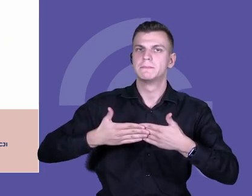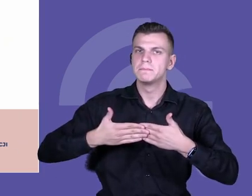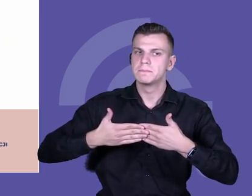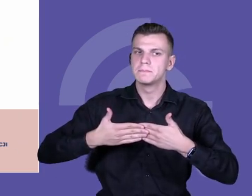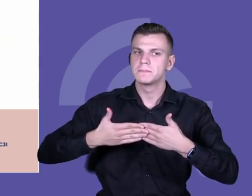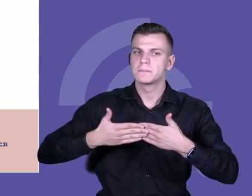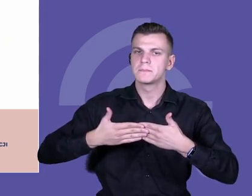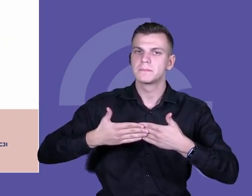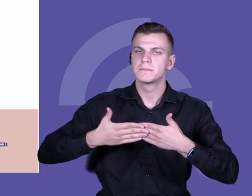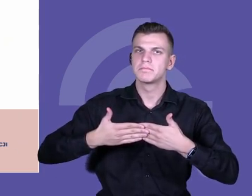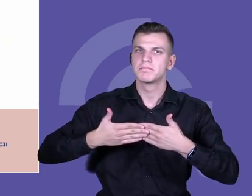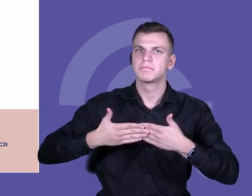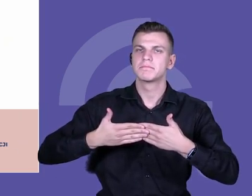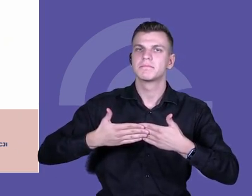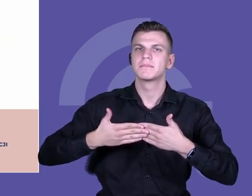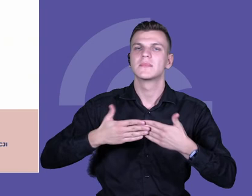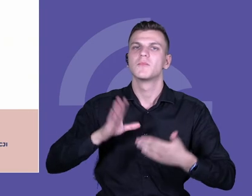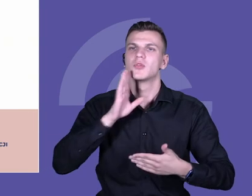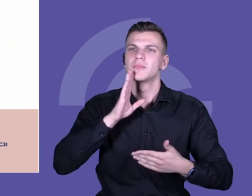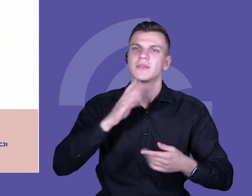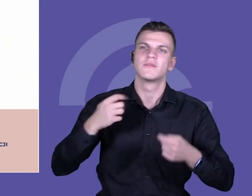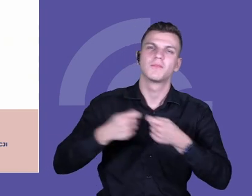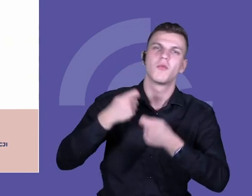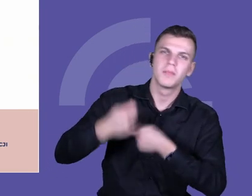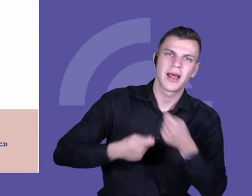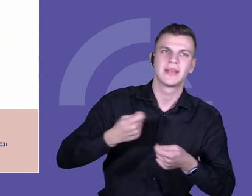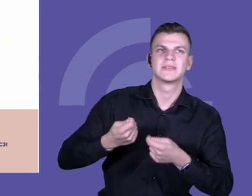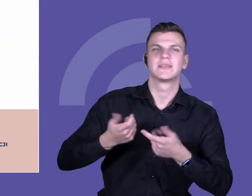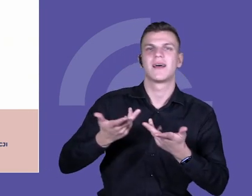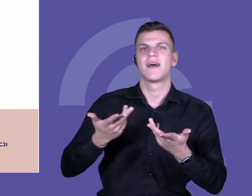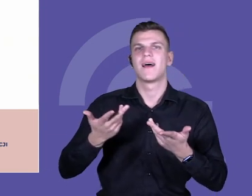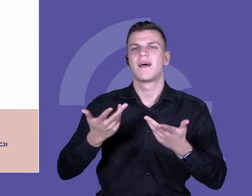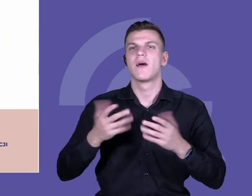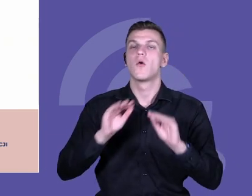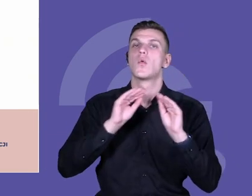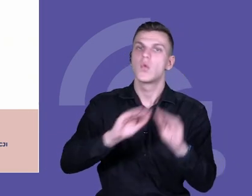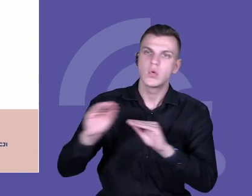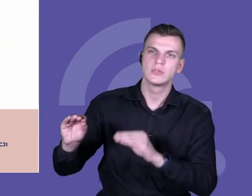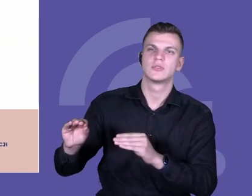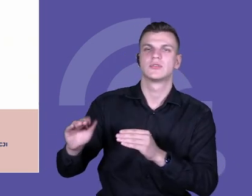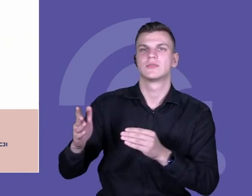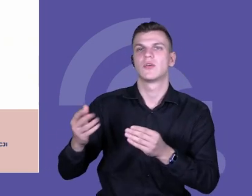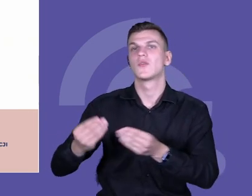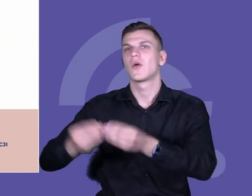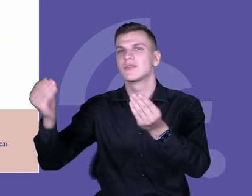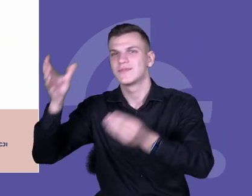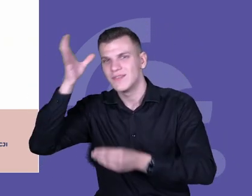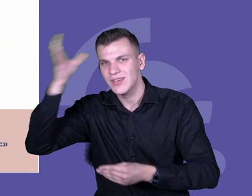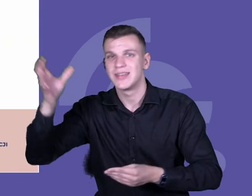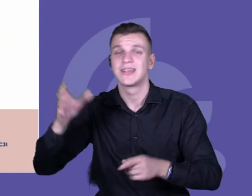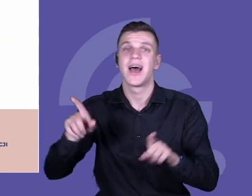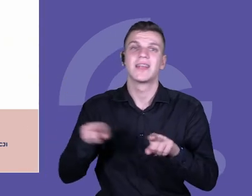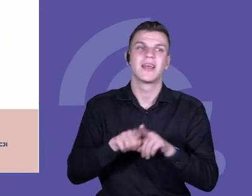tych relacji współpracy i uczenia, kształcenia i relacji z